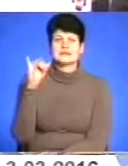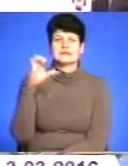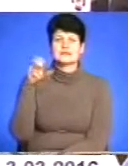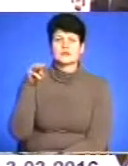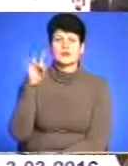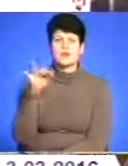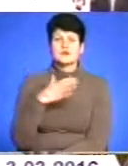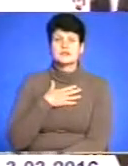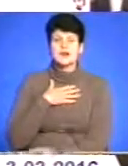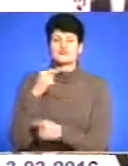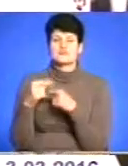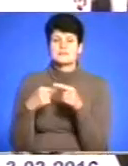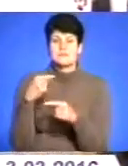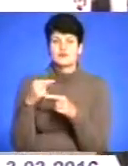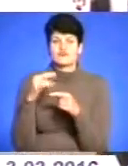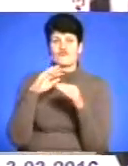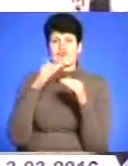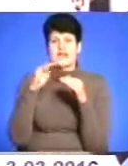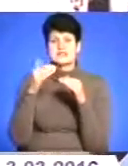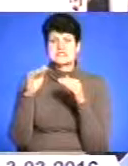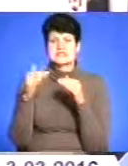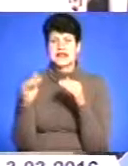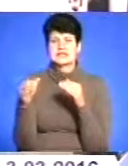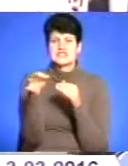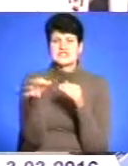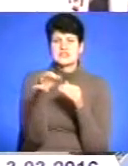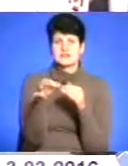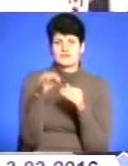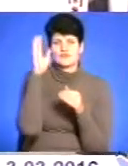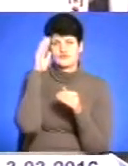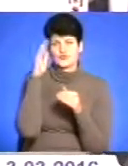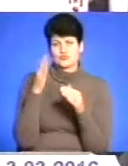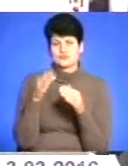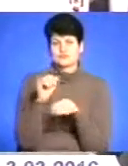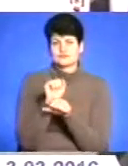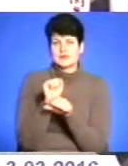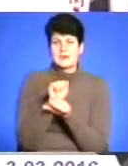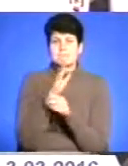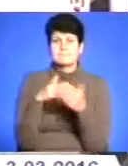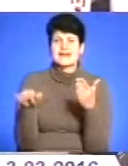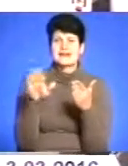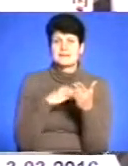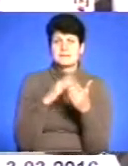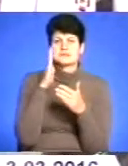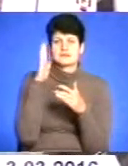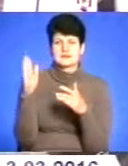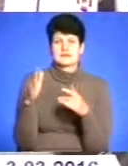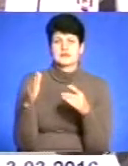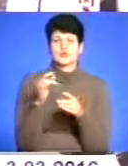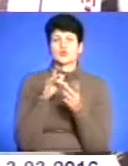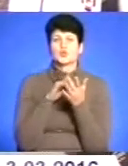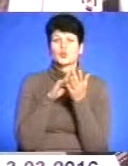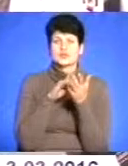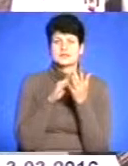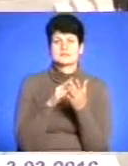святиню, нашу спадщину в каскад ставків із стоячою водою. І перекреслити перспективи туризму, рекреації на Дністрі, які